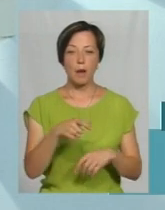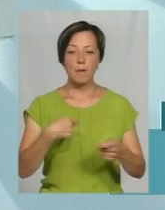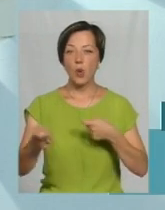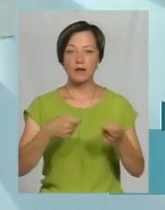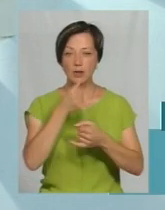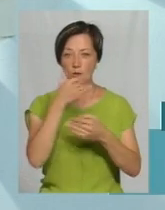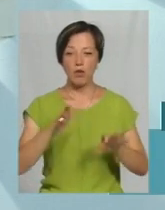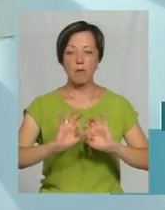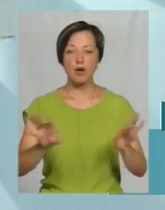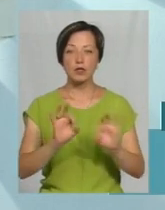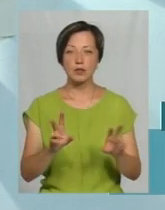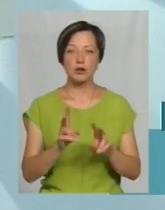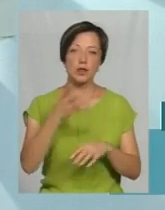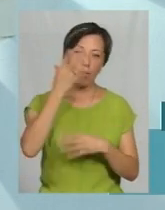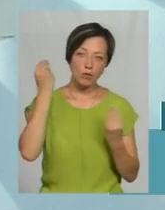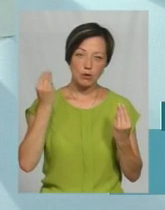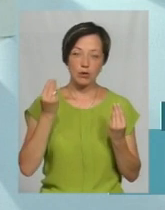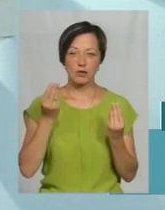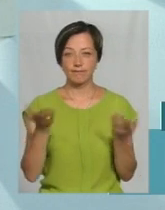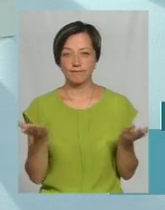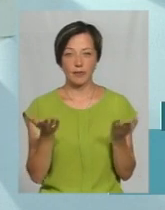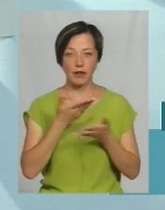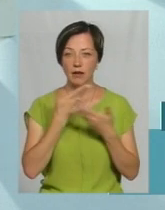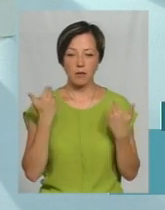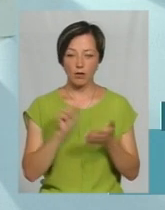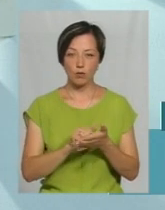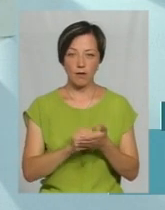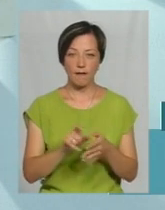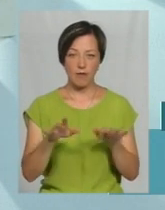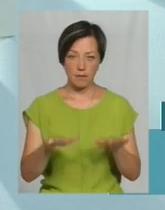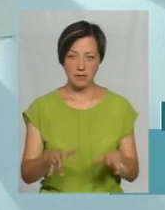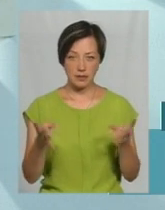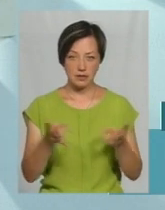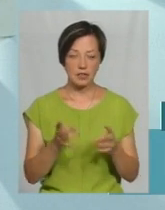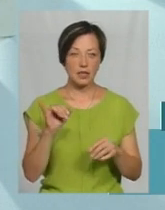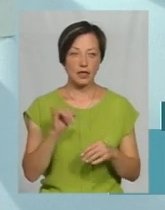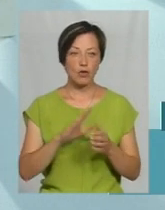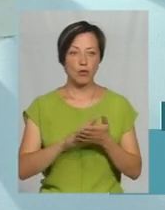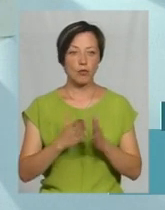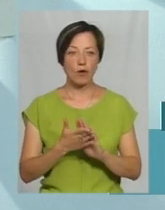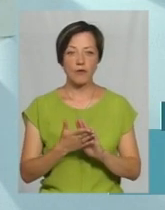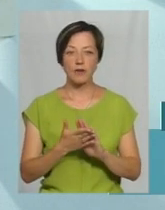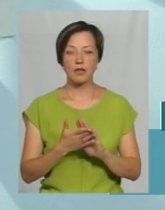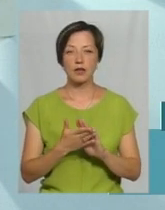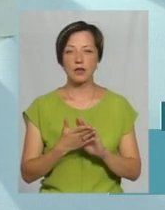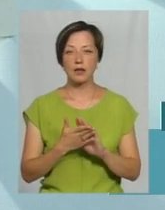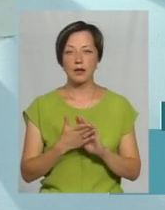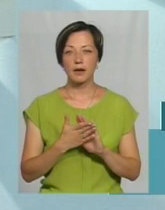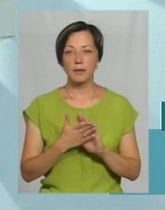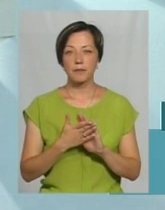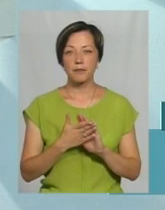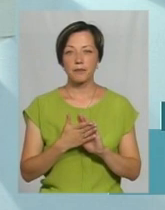м'ятно пояснити, то забули, то нема в тих документів на місці. Ну і умови самі з